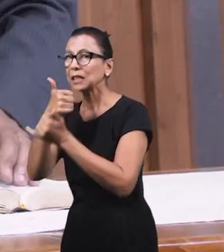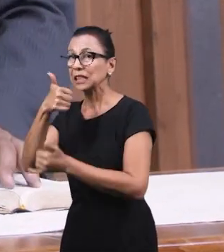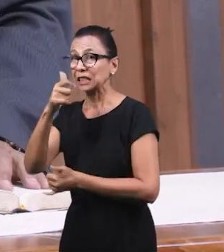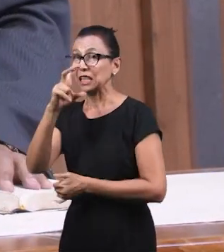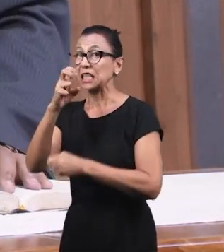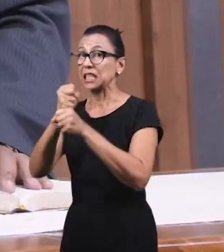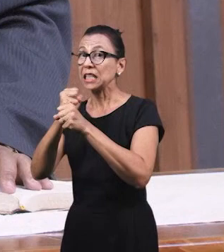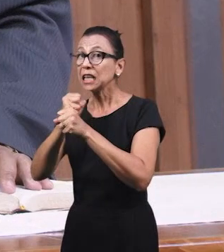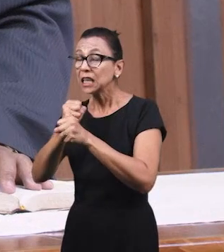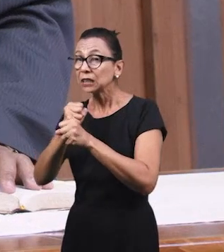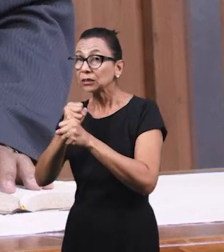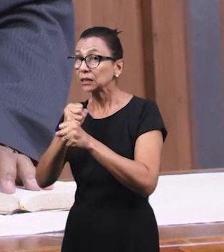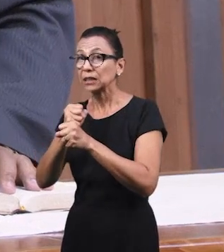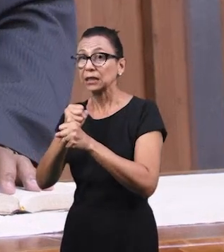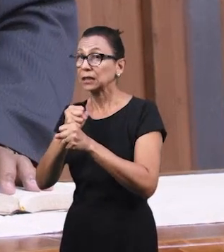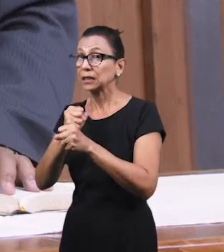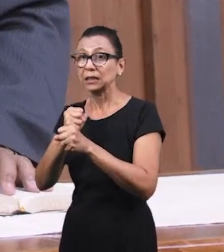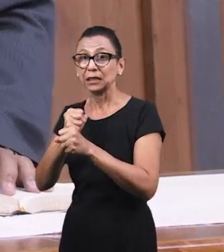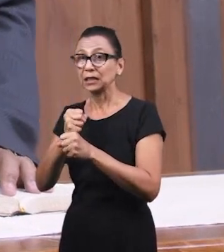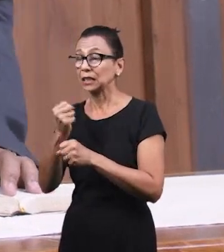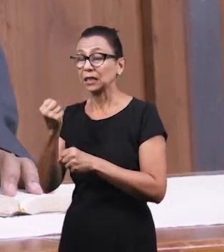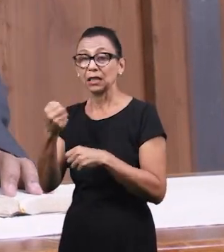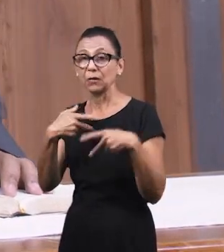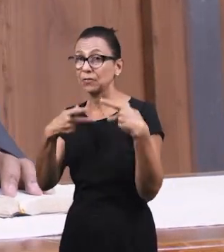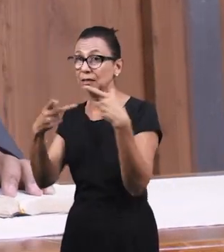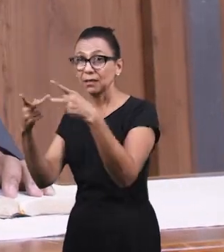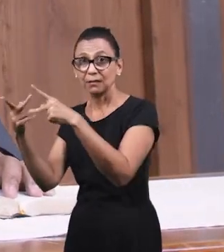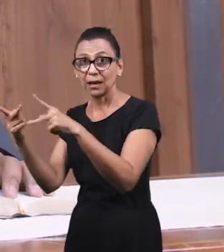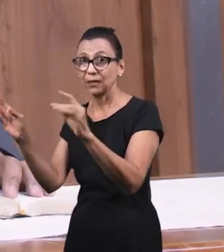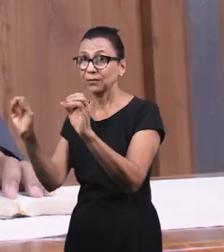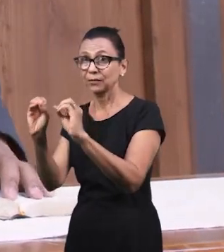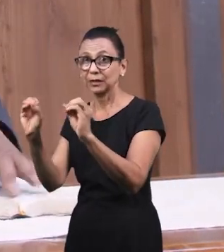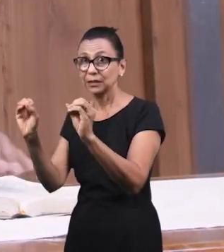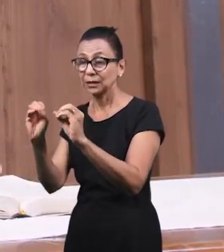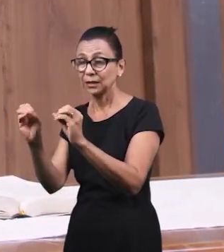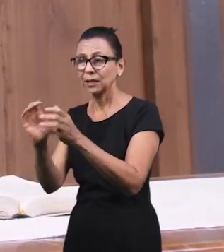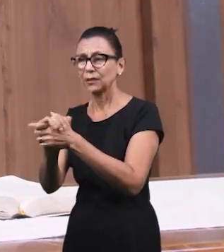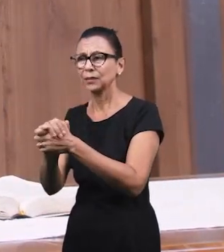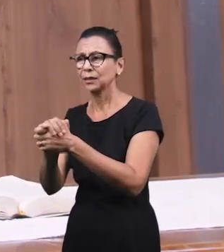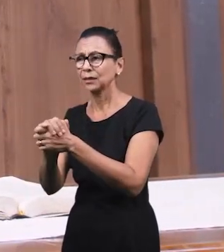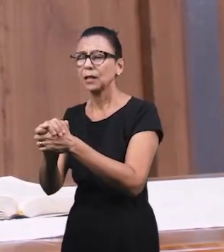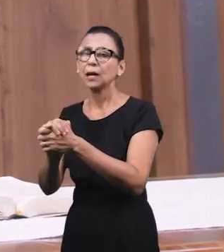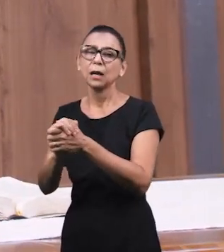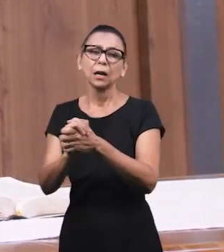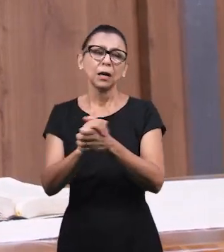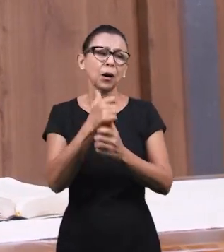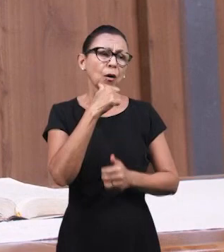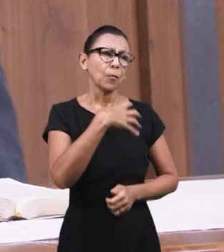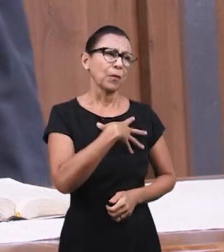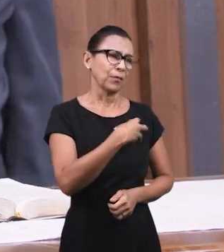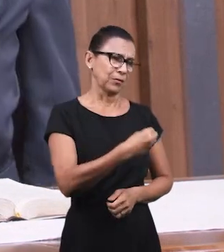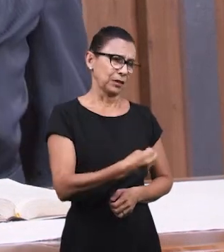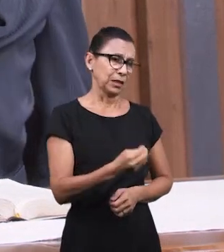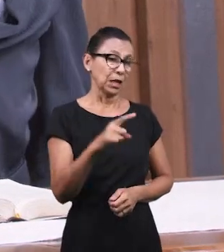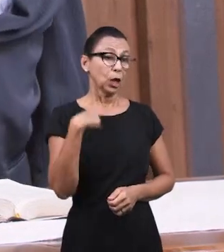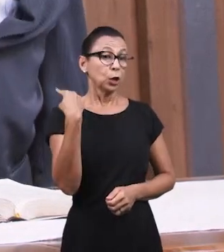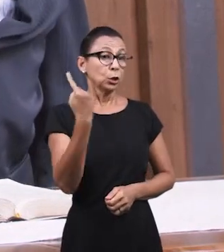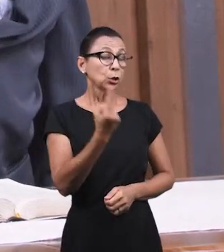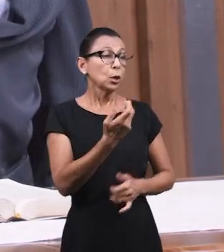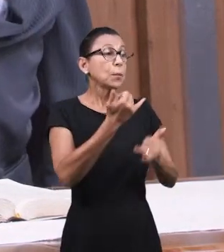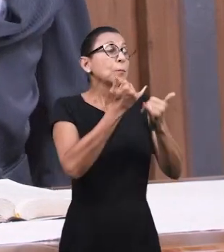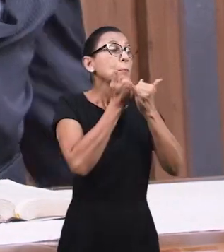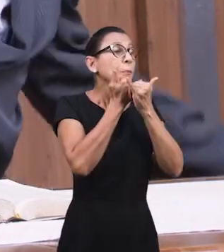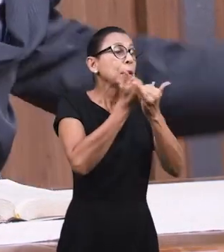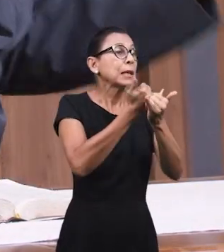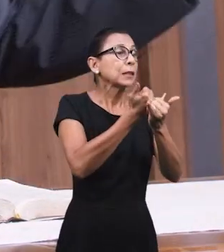Она говорит, я хочу попросить прощения. 15 лет назад папа с мамой ей сказали, нет. Это мы должны